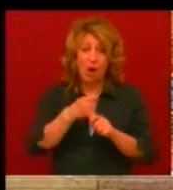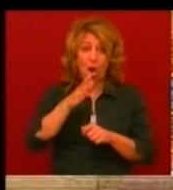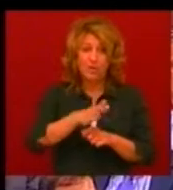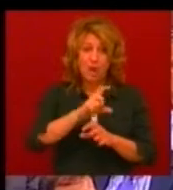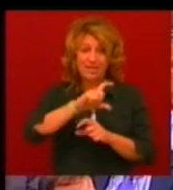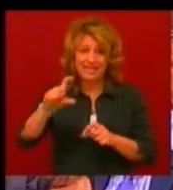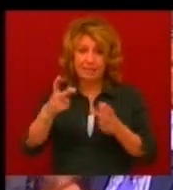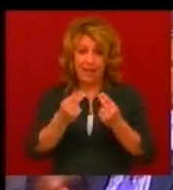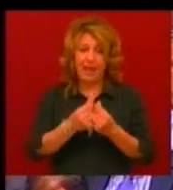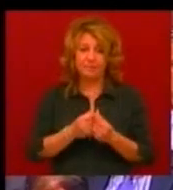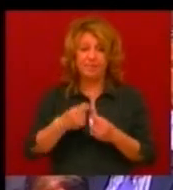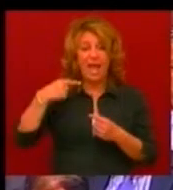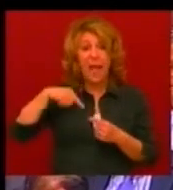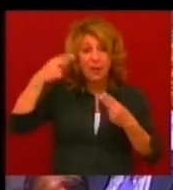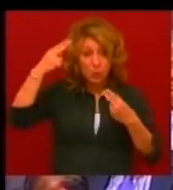Elnök úr,